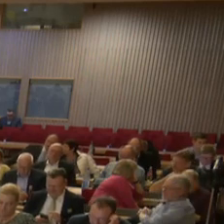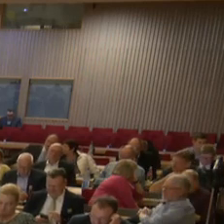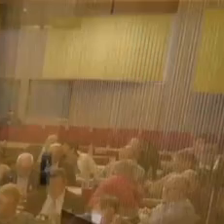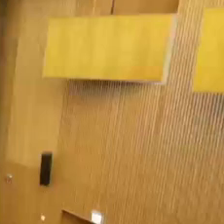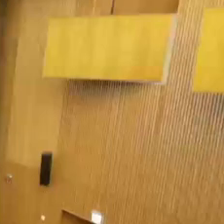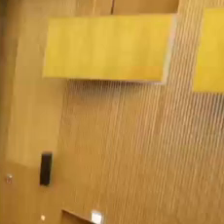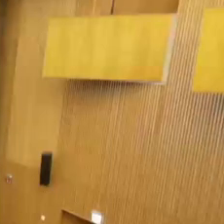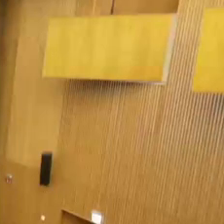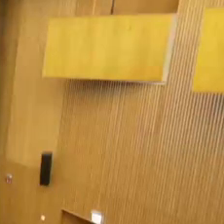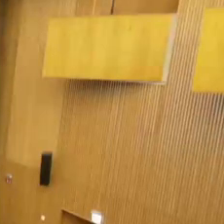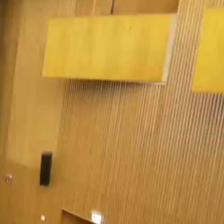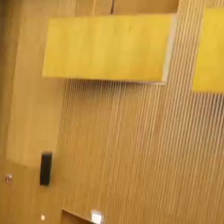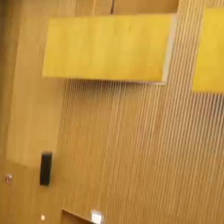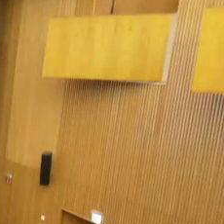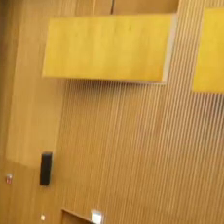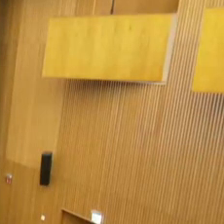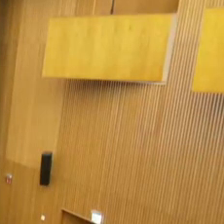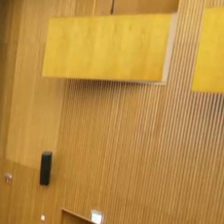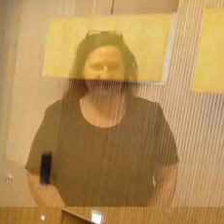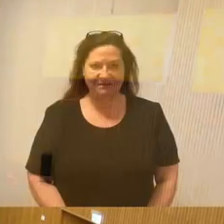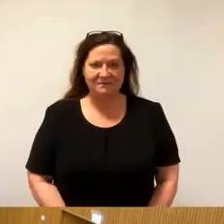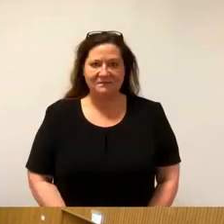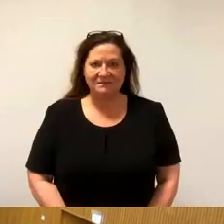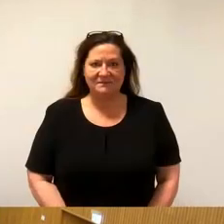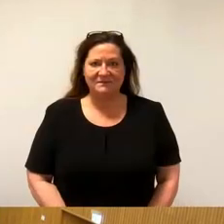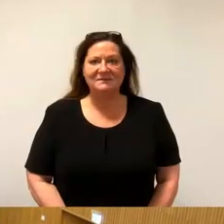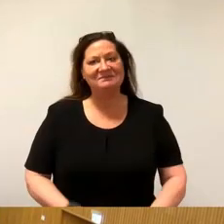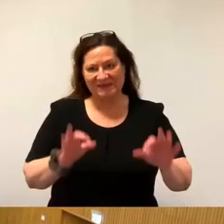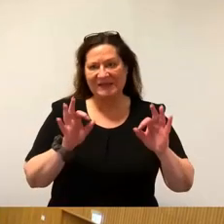So wird CDU das Wort gewünscht. Herr Krüger, bitteschön.